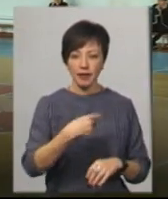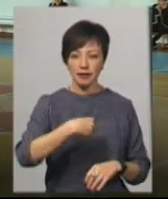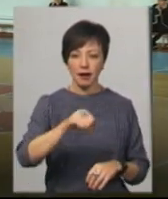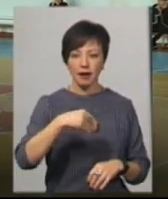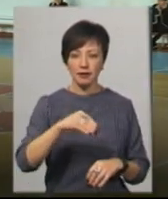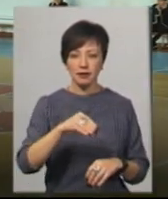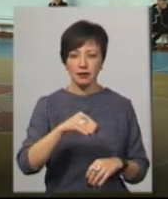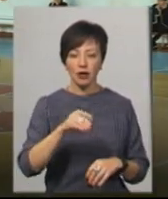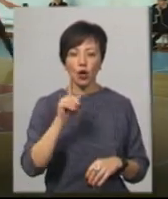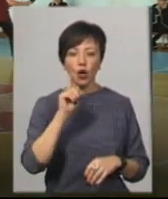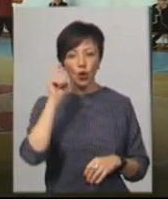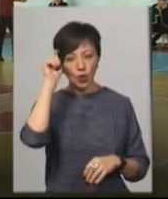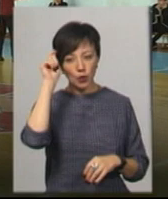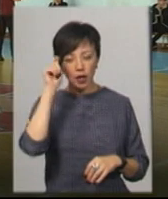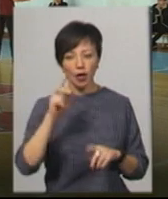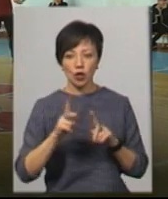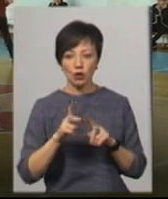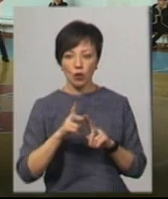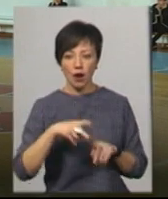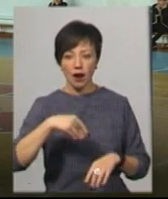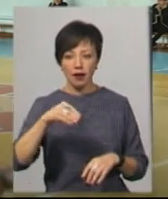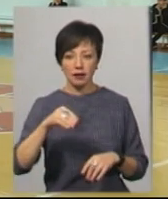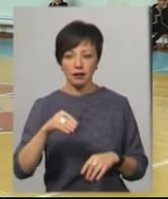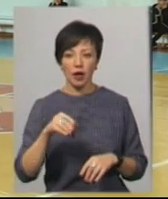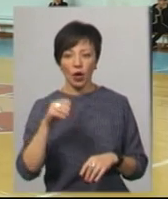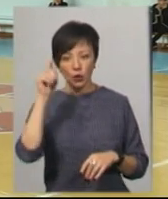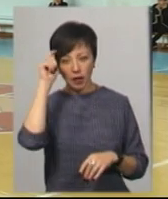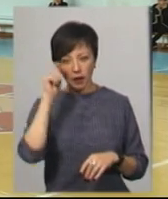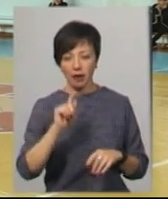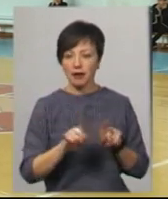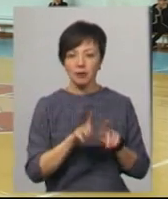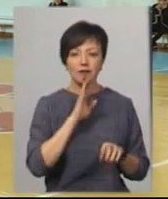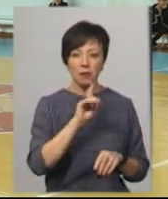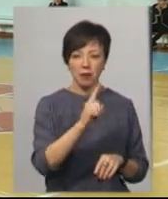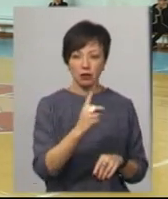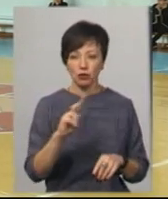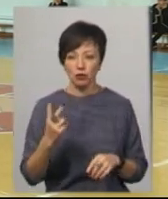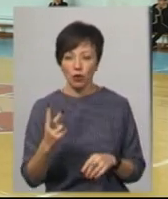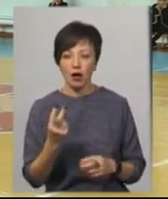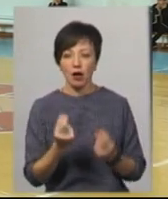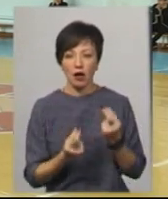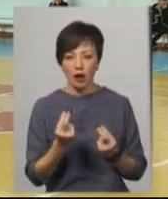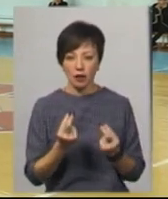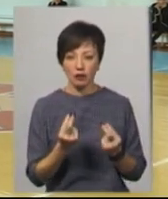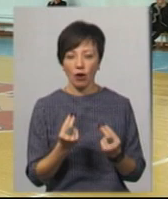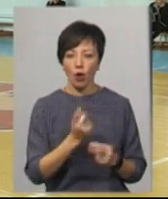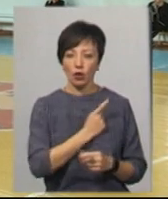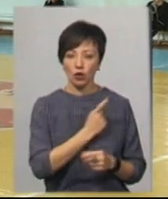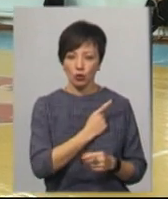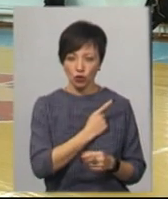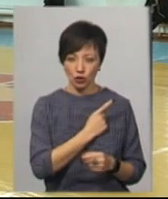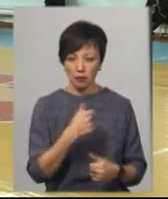юнаків і друга ракетка юнаків. Так само і дівчат. Перша ракетка – два. Іграють в одиночні партії,